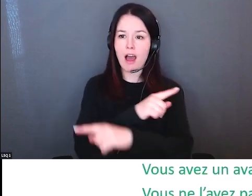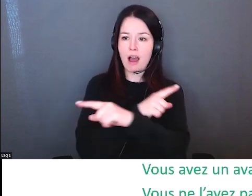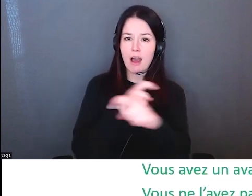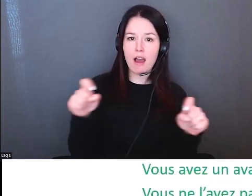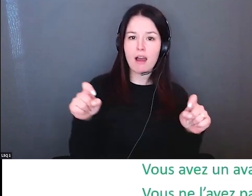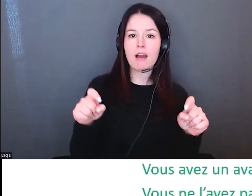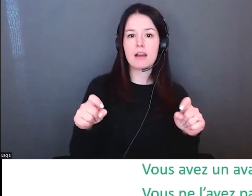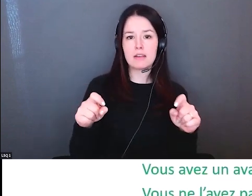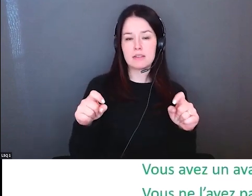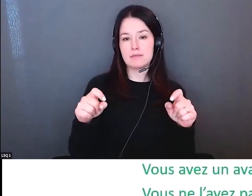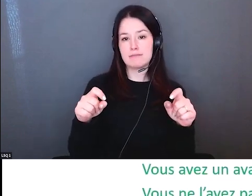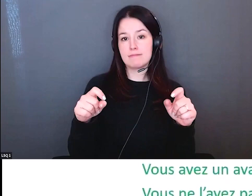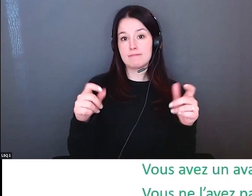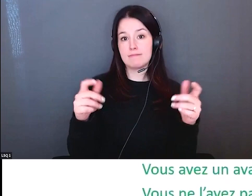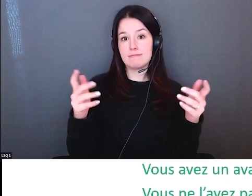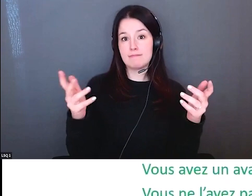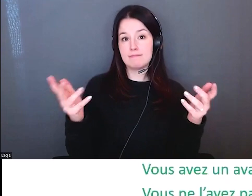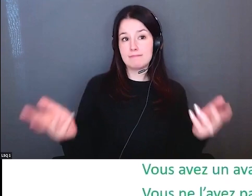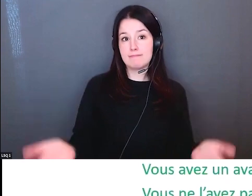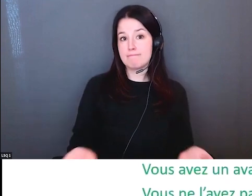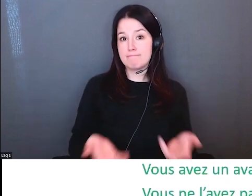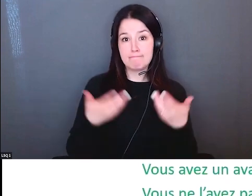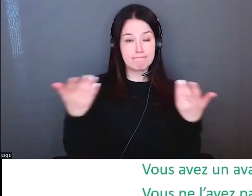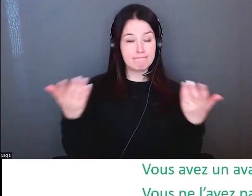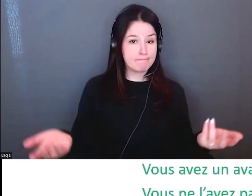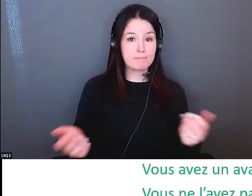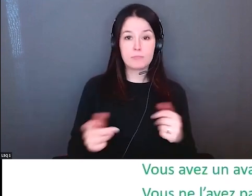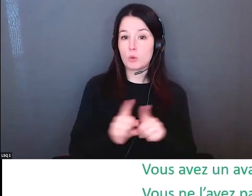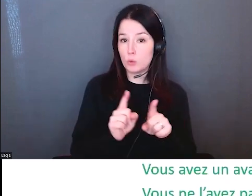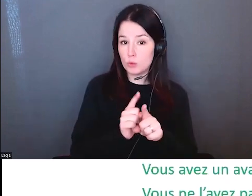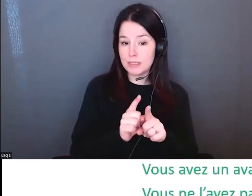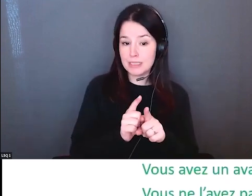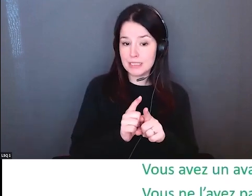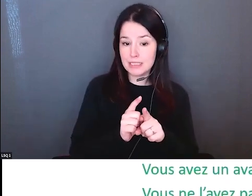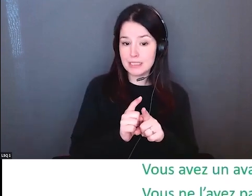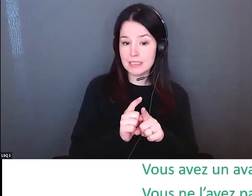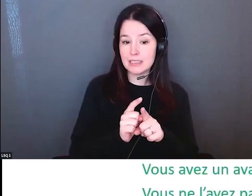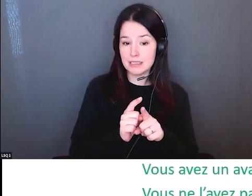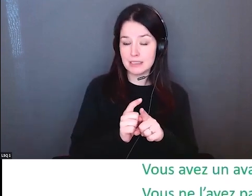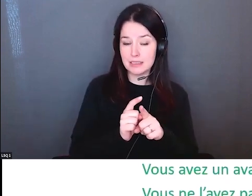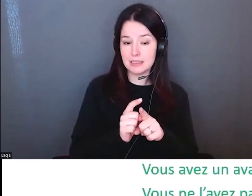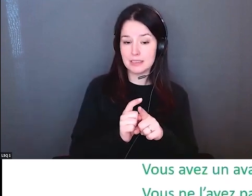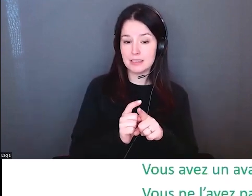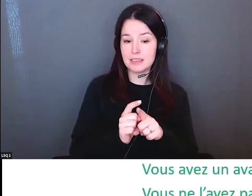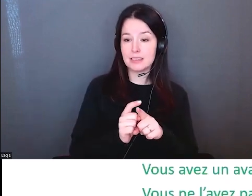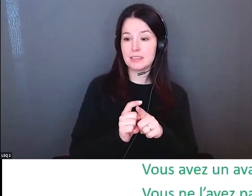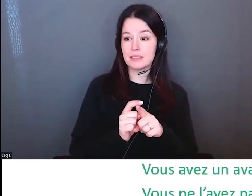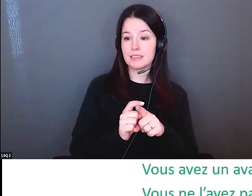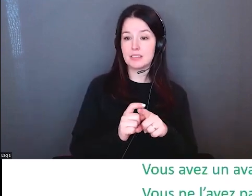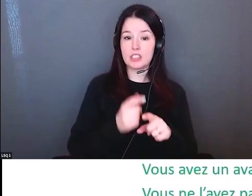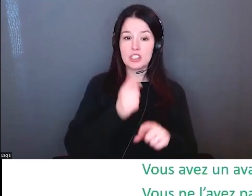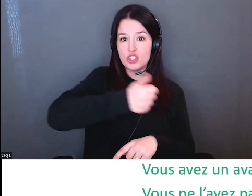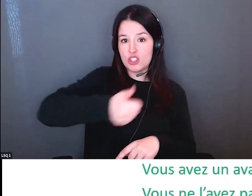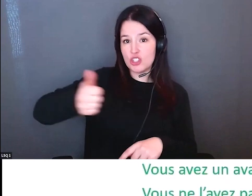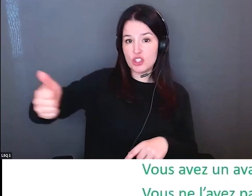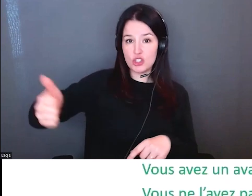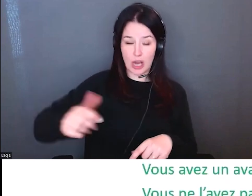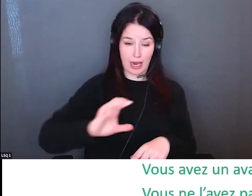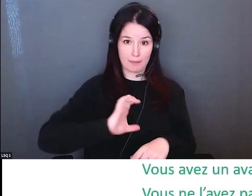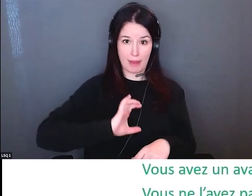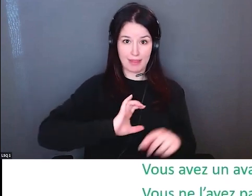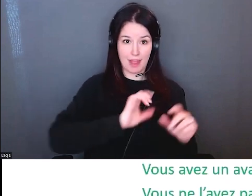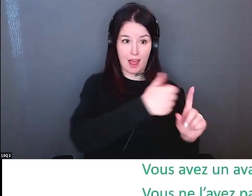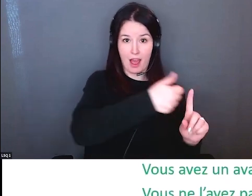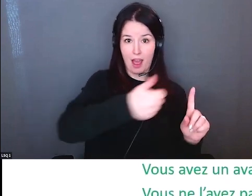lié à cette idée de métaphore les avantages les privilèges ou les désavantages ou oppression selon